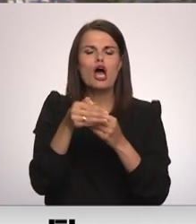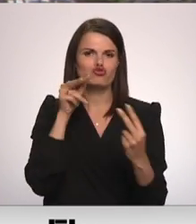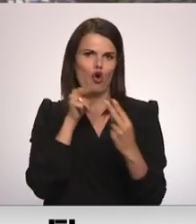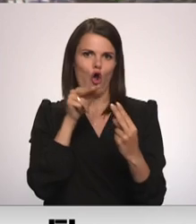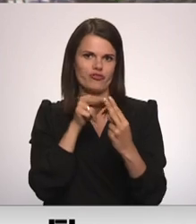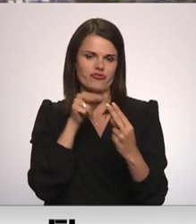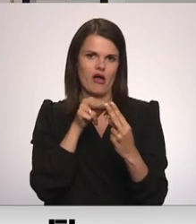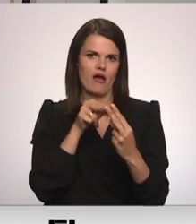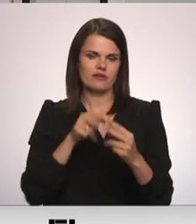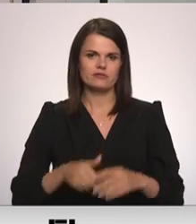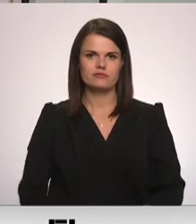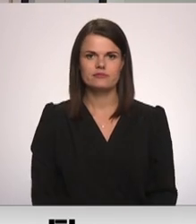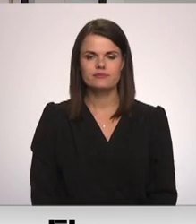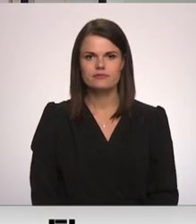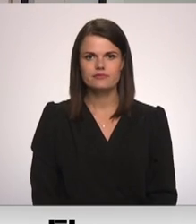Madara Līcīte.